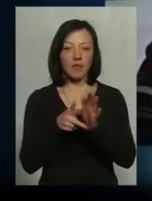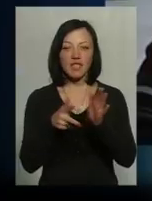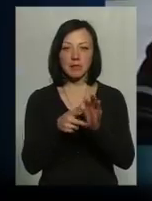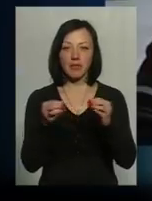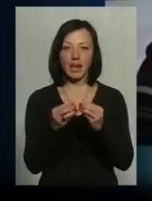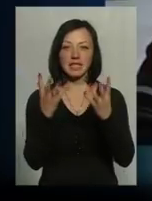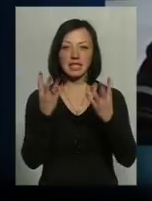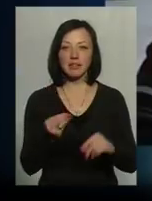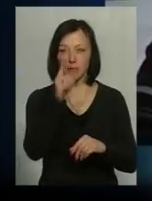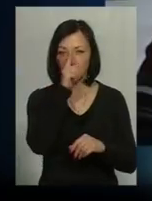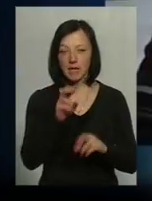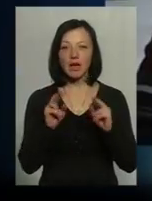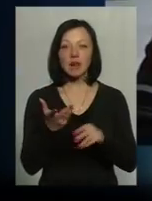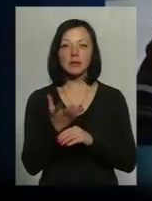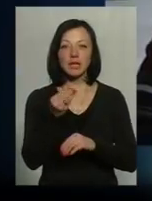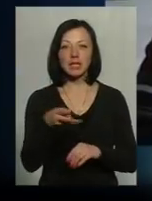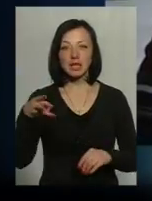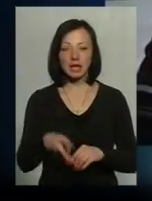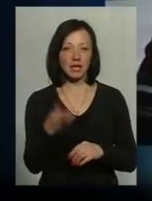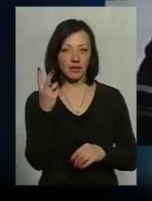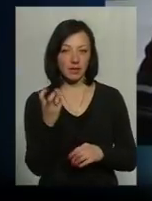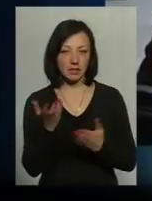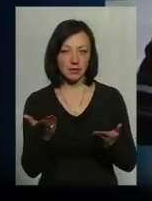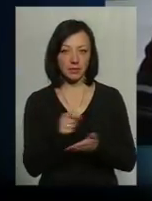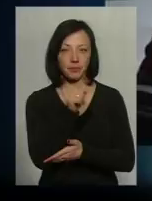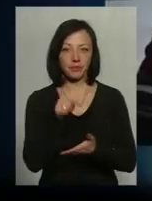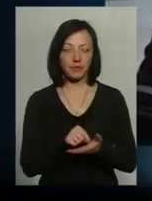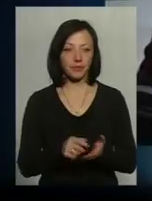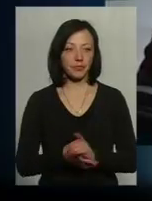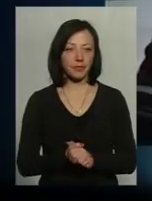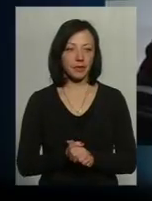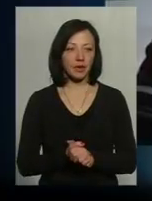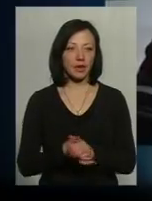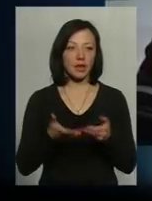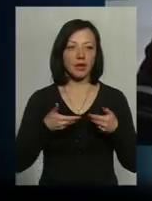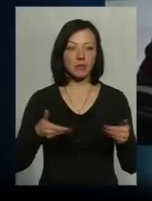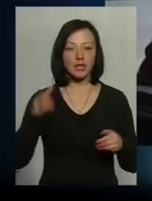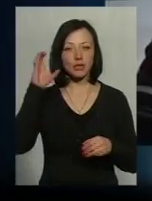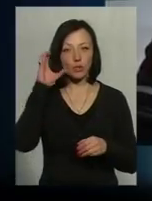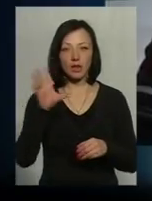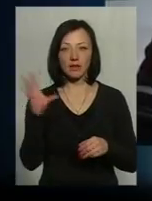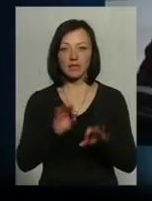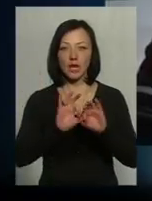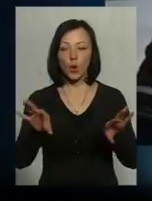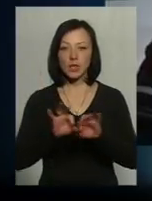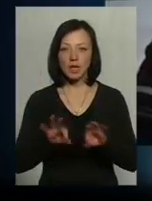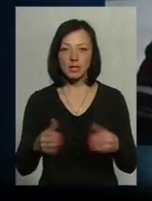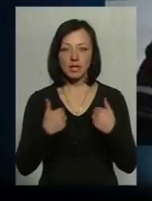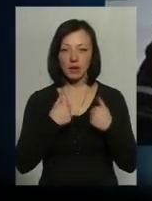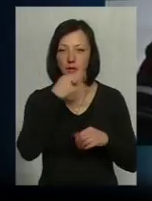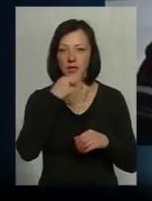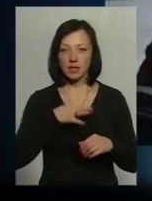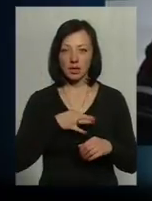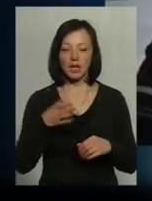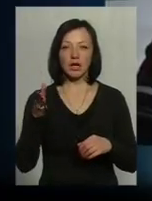заплатити 3200 гривень? Ми слухали всі роз'яснення, які можливі. Нам кажуть, укладайте